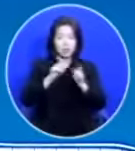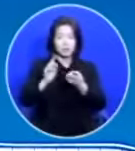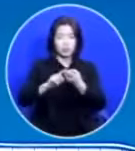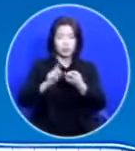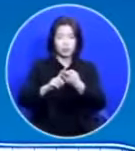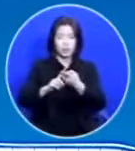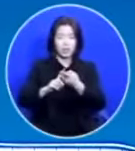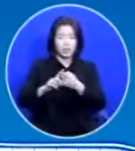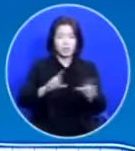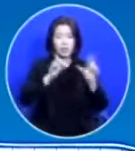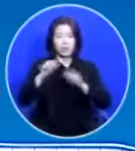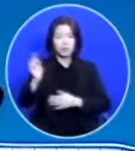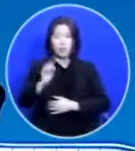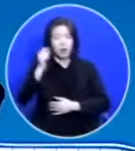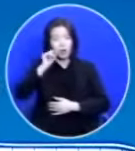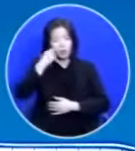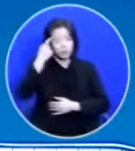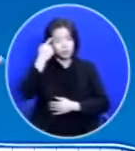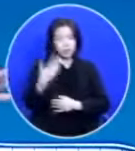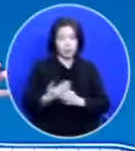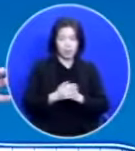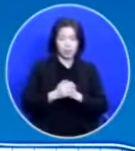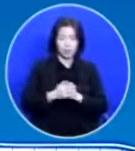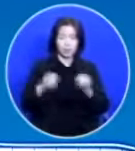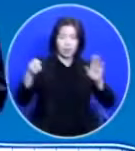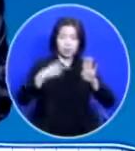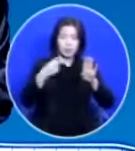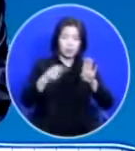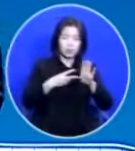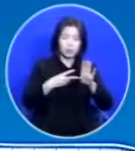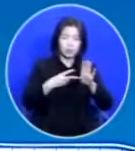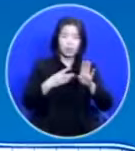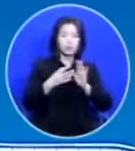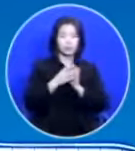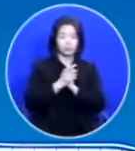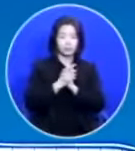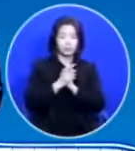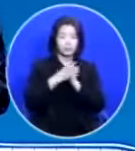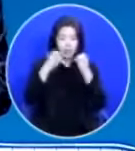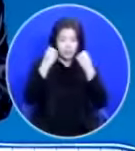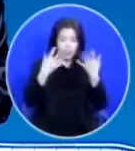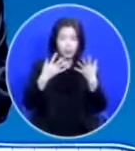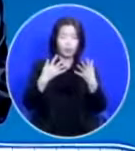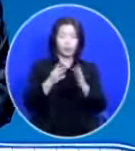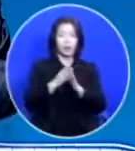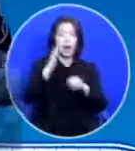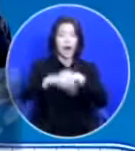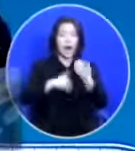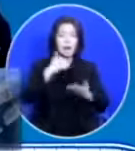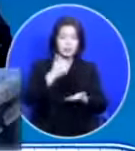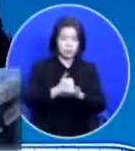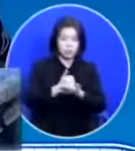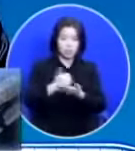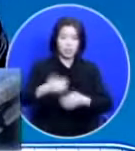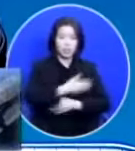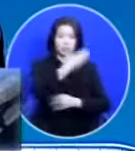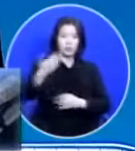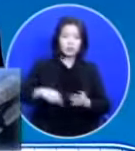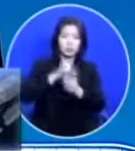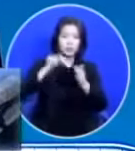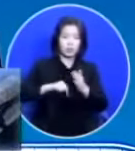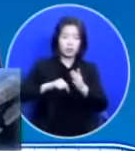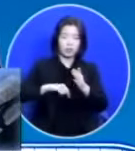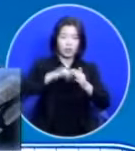싶은데 빌리포스 2장 13절 세번역 성경으로 읽어드립니다 하나님은 여러분 안에서